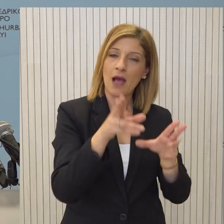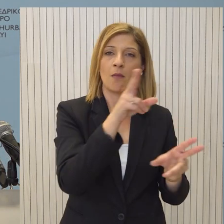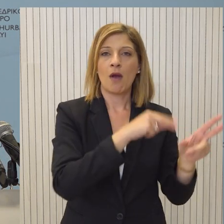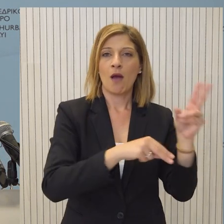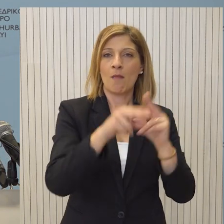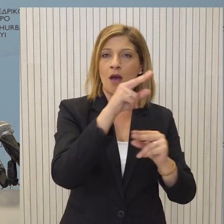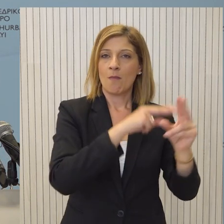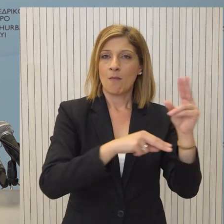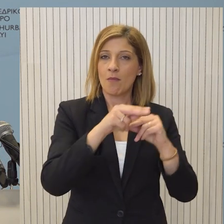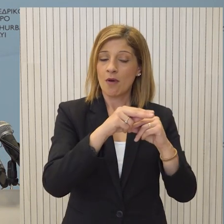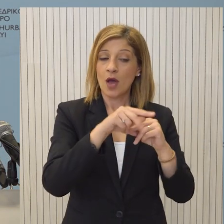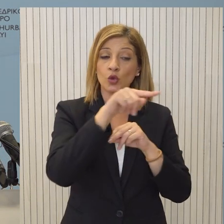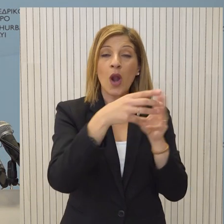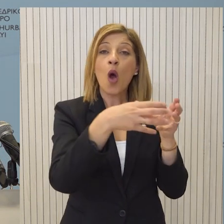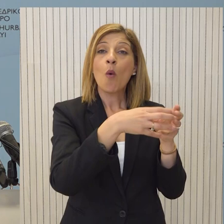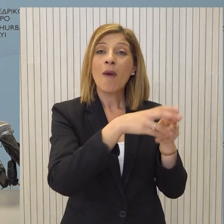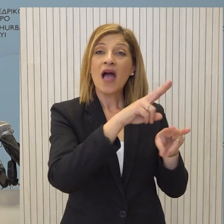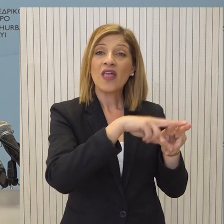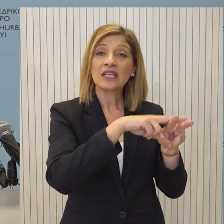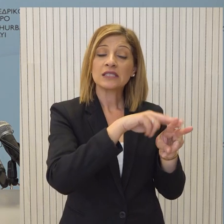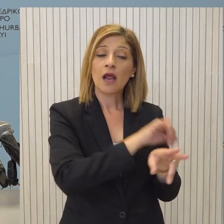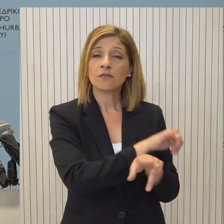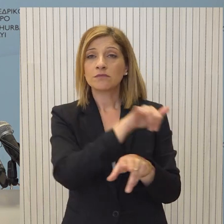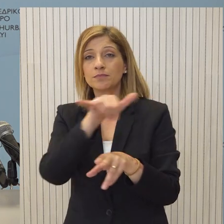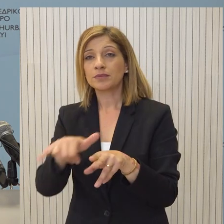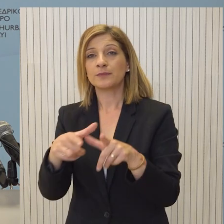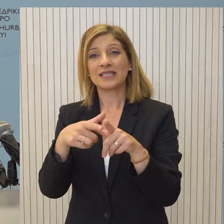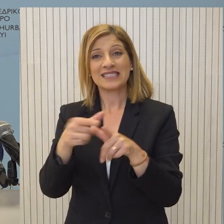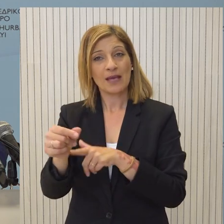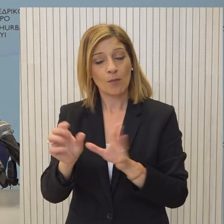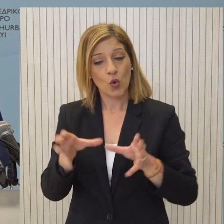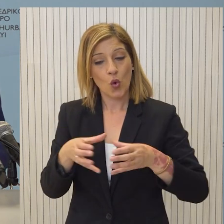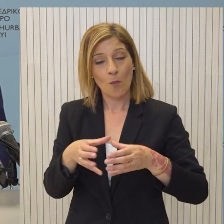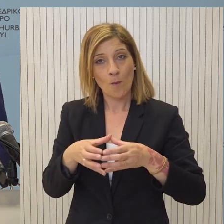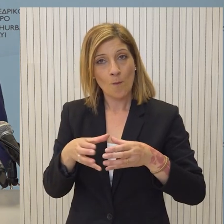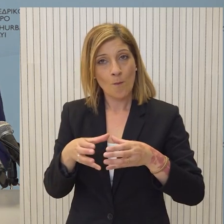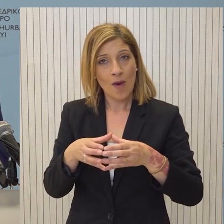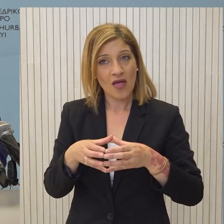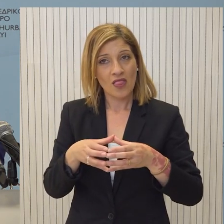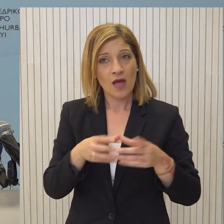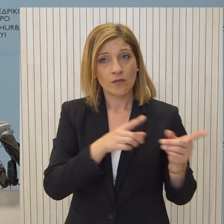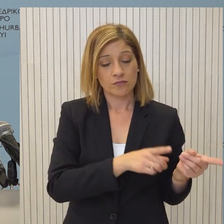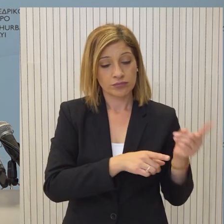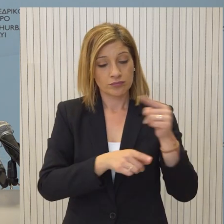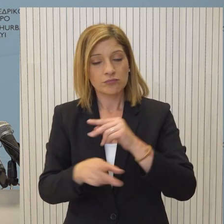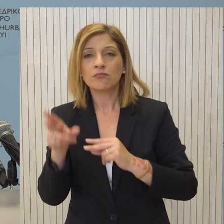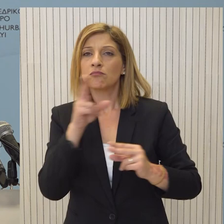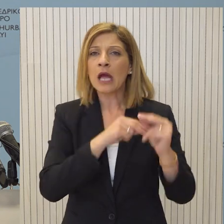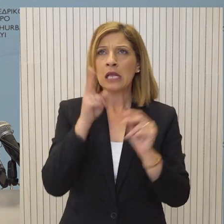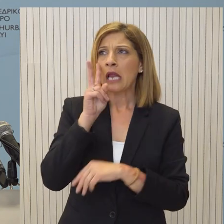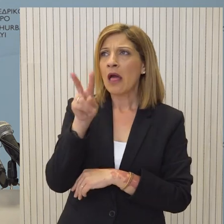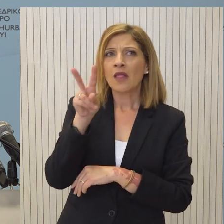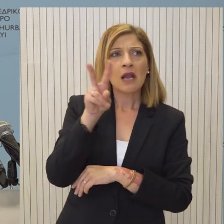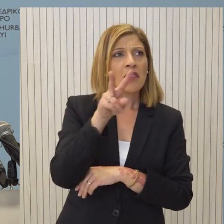Θα επισκεφθούν την Κύπρο η Ισραηλινή τεχνική ομάδα για να δουν και τις υποτομές, να